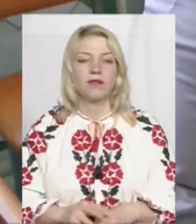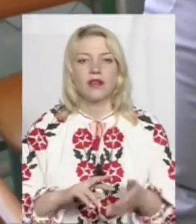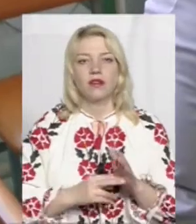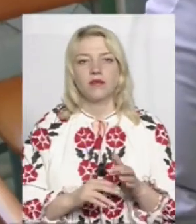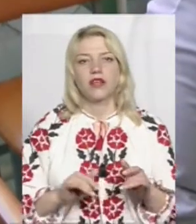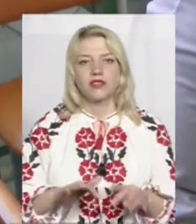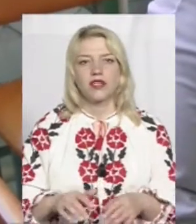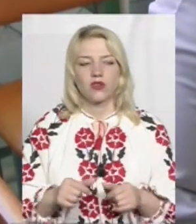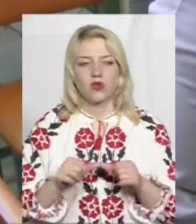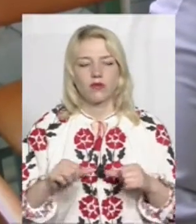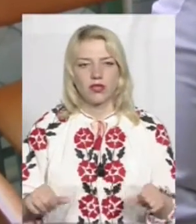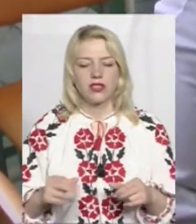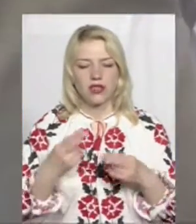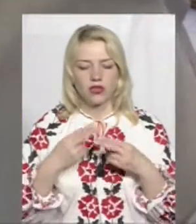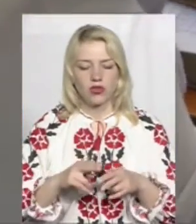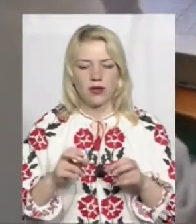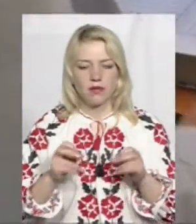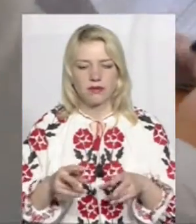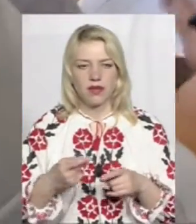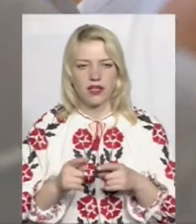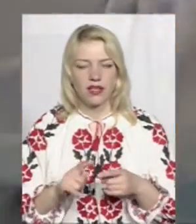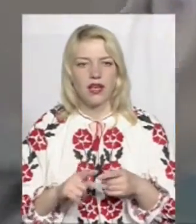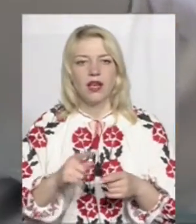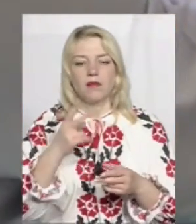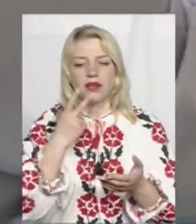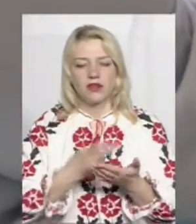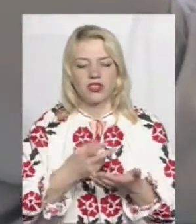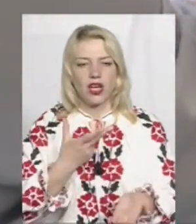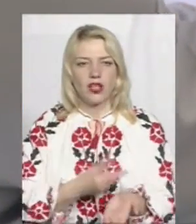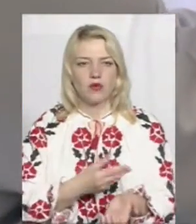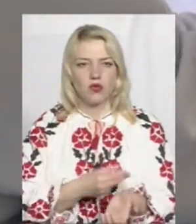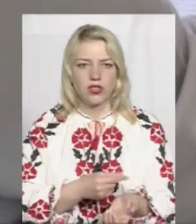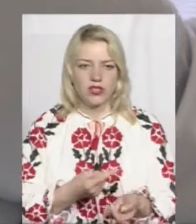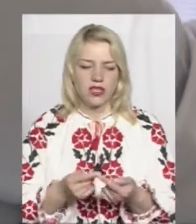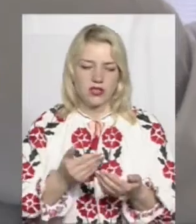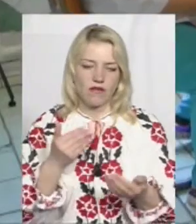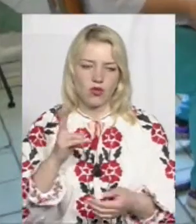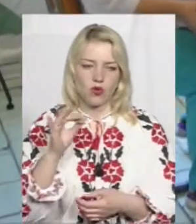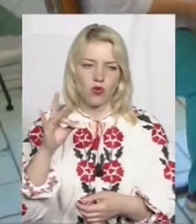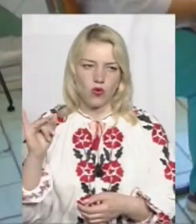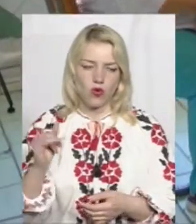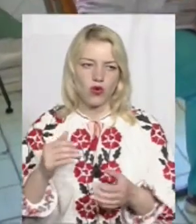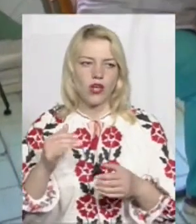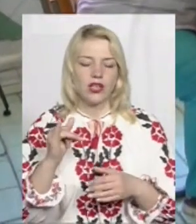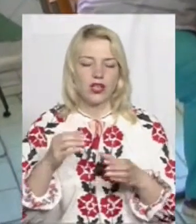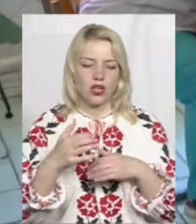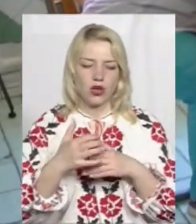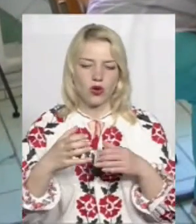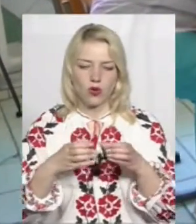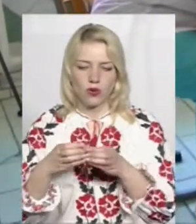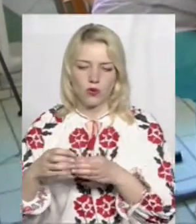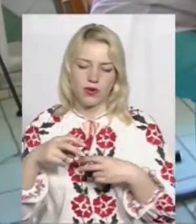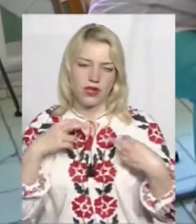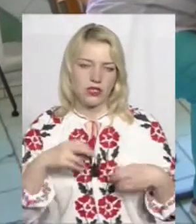заходів Комісії техногенної безпеки з надзвичайних ситуацій передбачає імунізацію від куру нещеплених дітей та груп ризику серед дорослих, зокрема